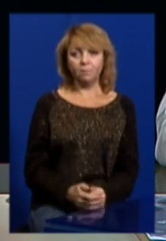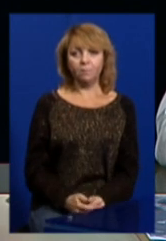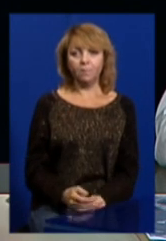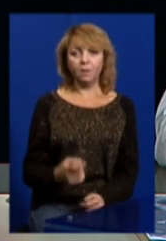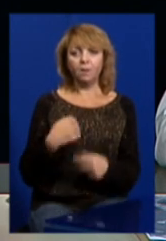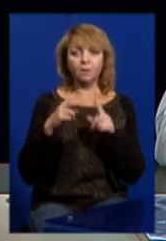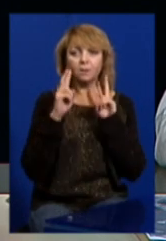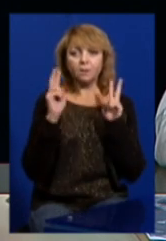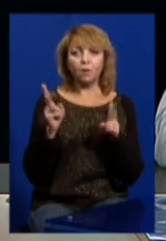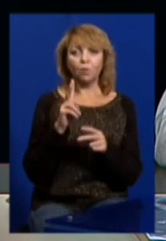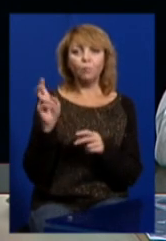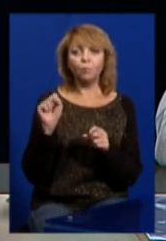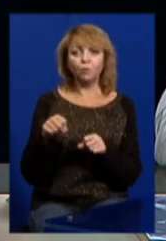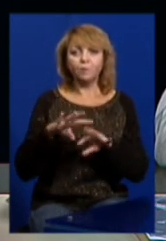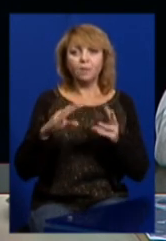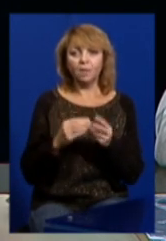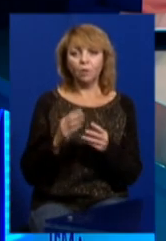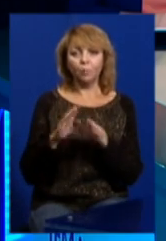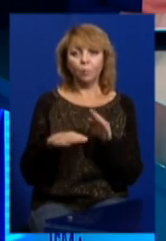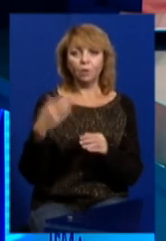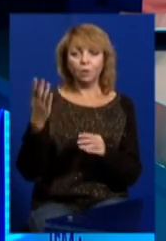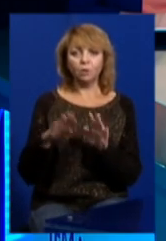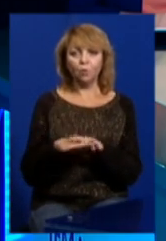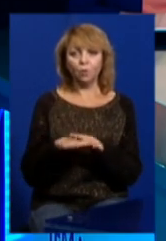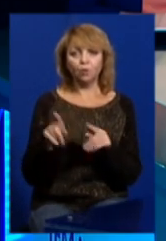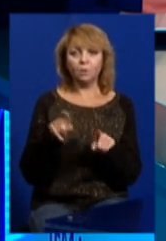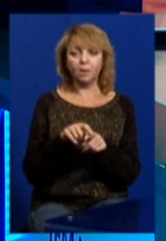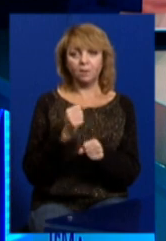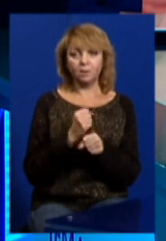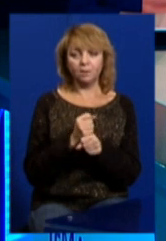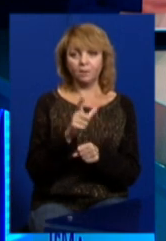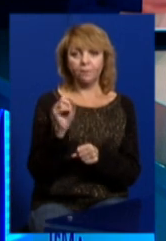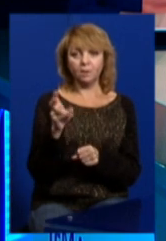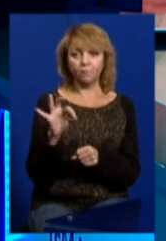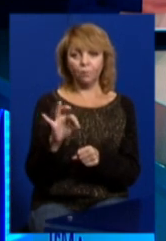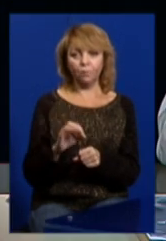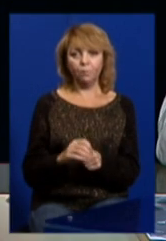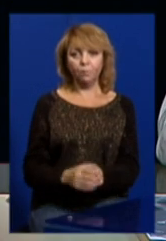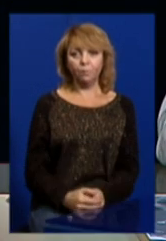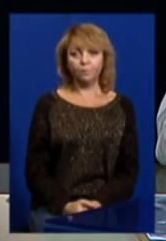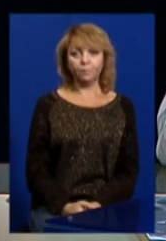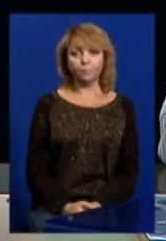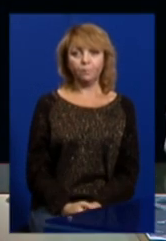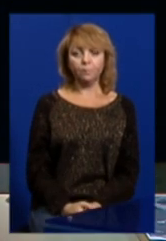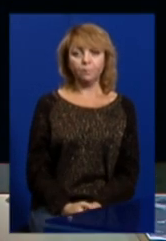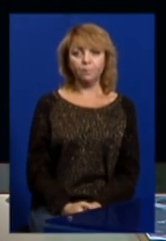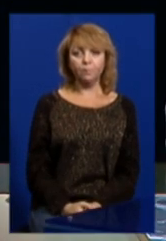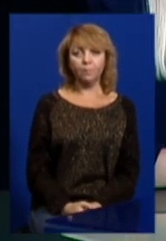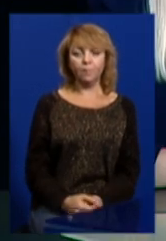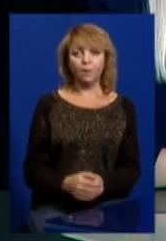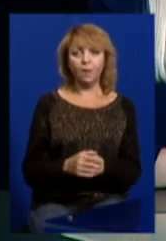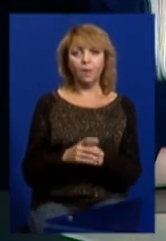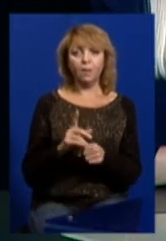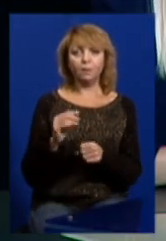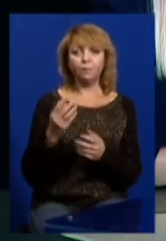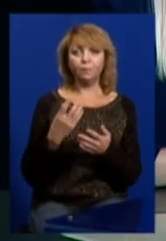Я не знаю, у кого взагалі могла поднятися рука, щоб таке звірство зробити з ним. Зі свого боку звертатися до